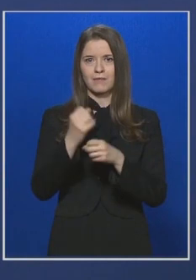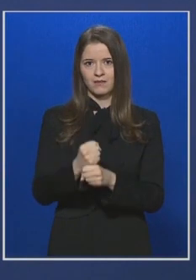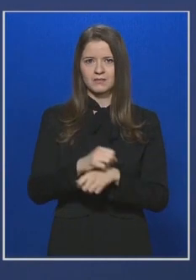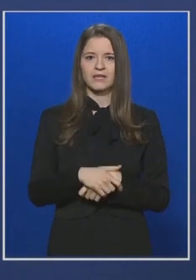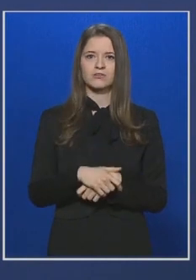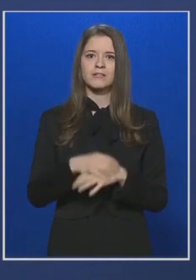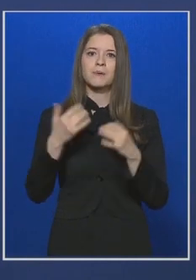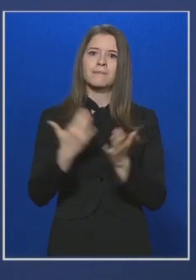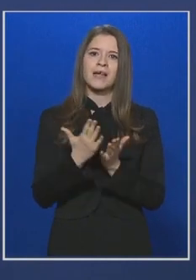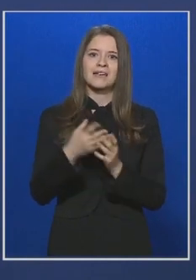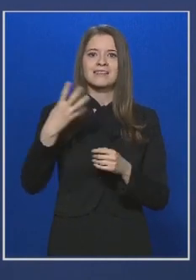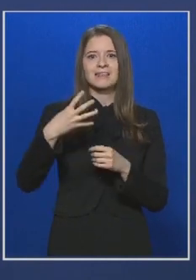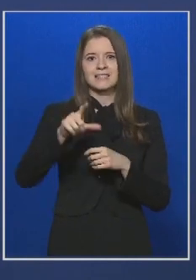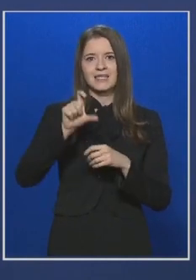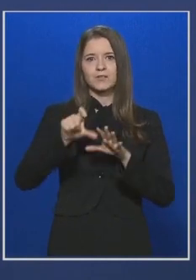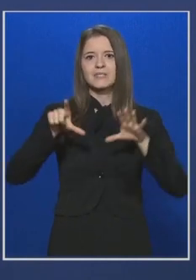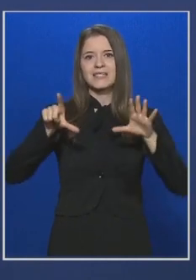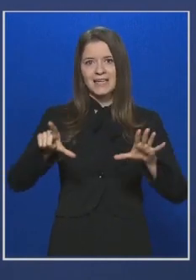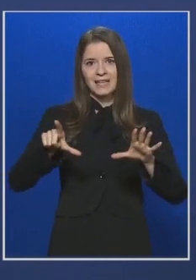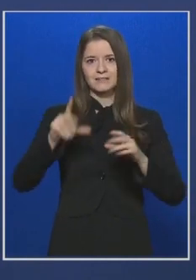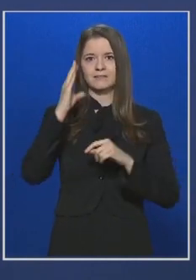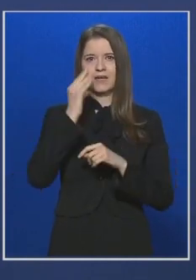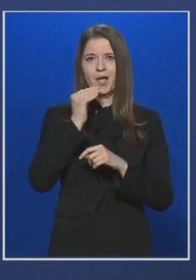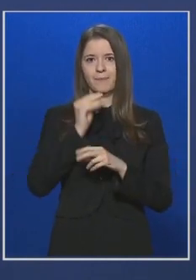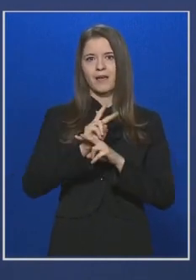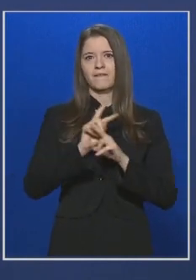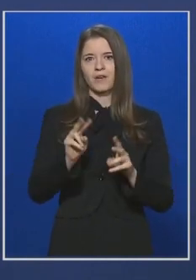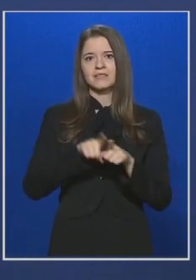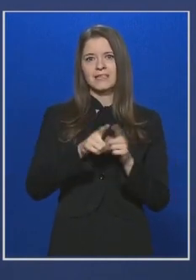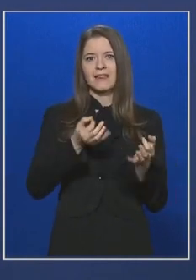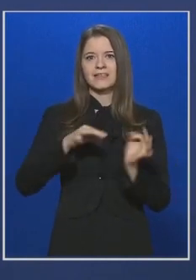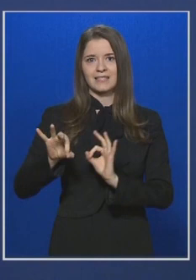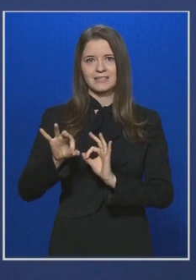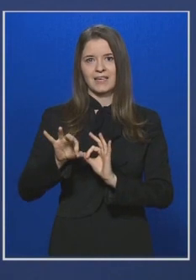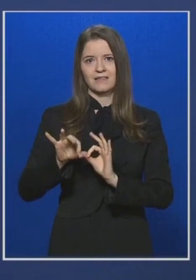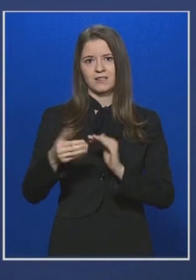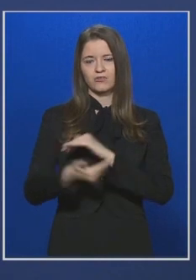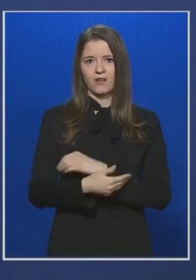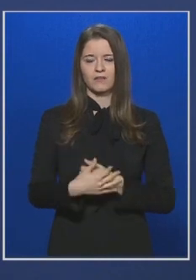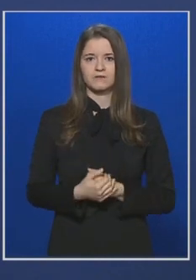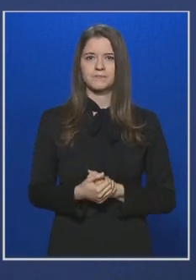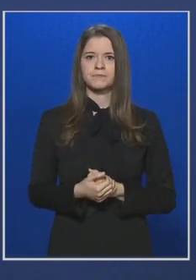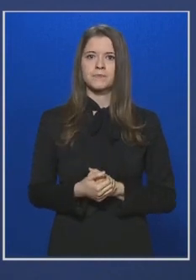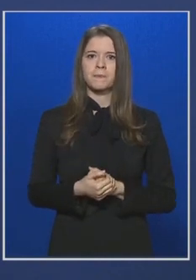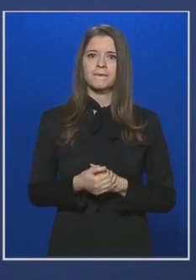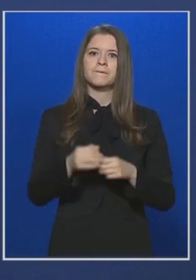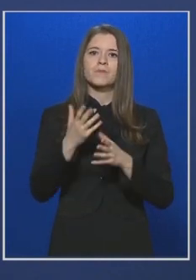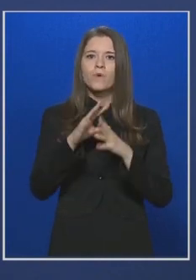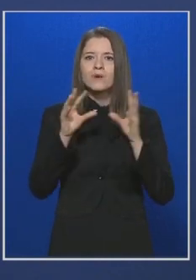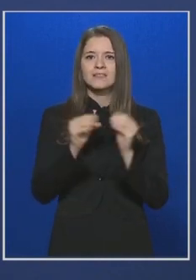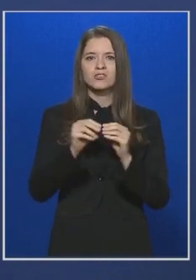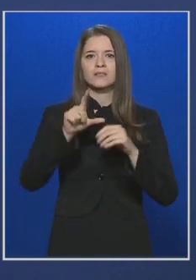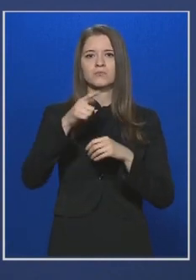Imád ne így 1207 ember van ilyen intézkedés hatája alatt. Összesen 26